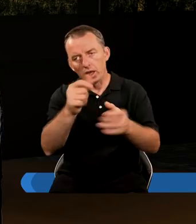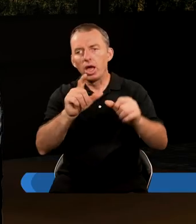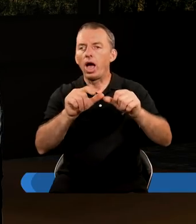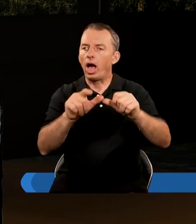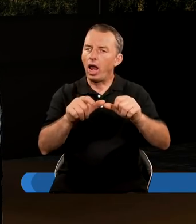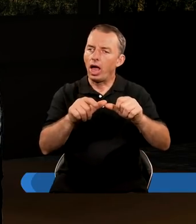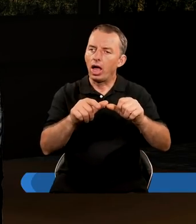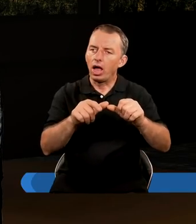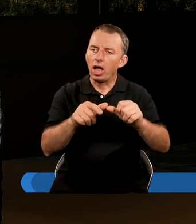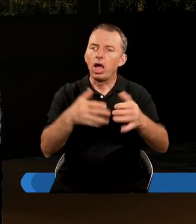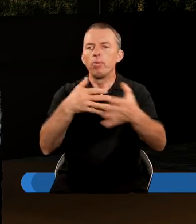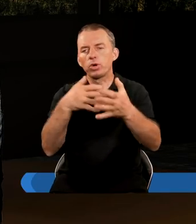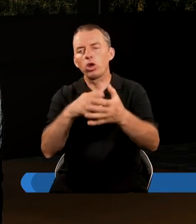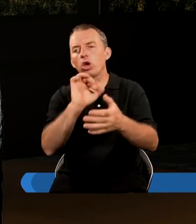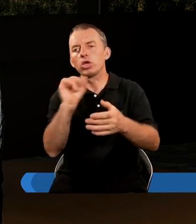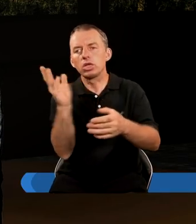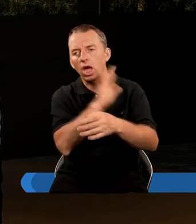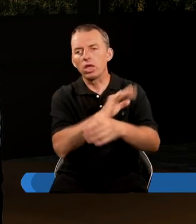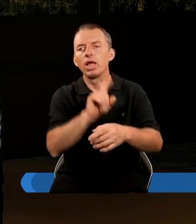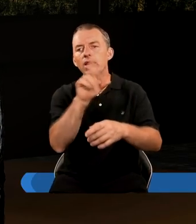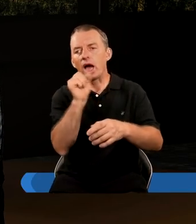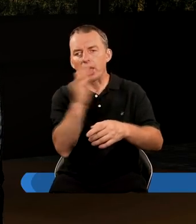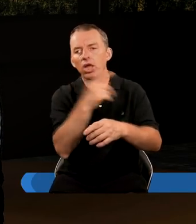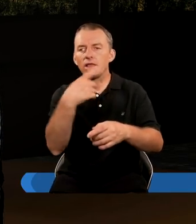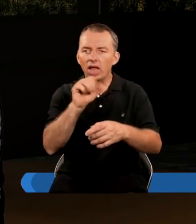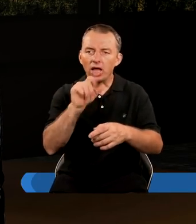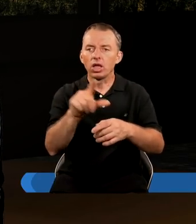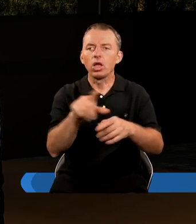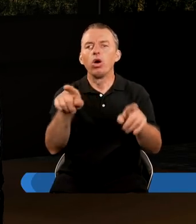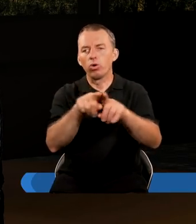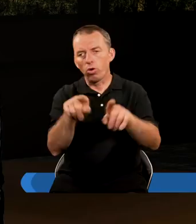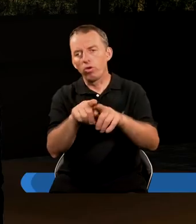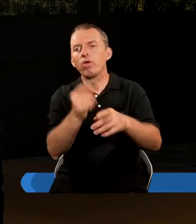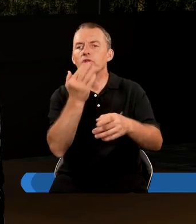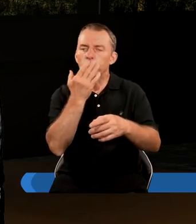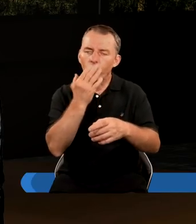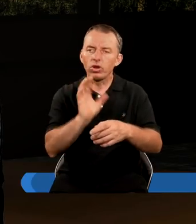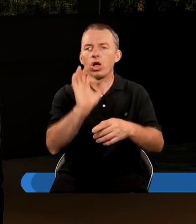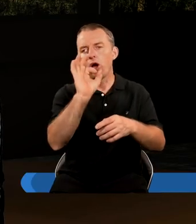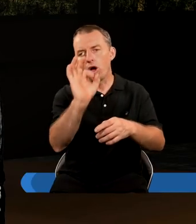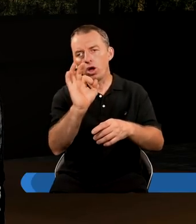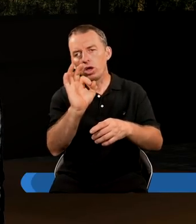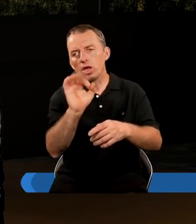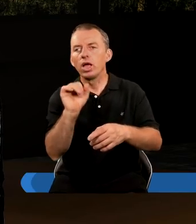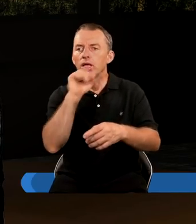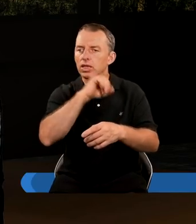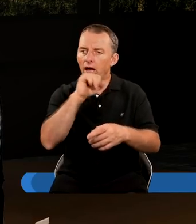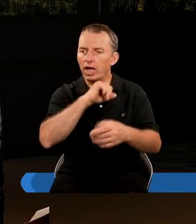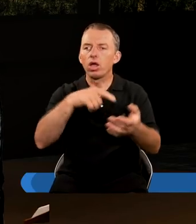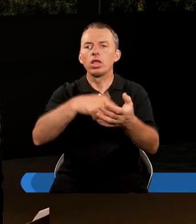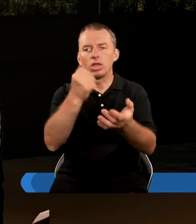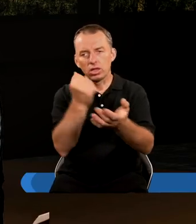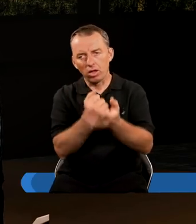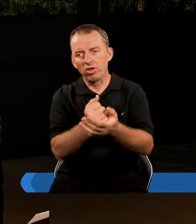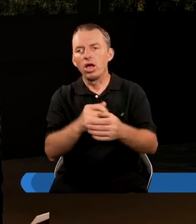Ale prorok Izajasz, prorok Zachariasz, Daniel, oni również mówili o... Starotestamentowi prorocy.